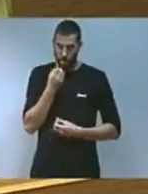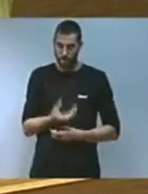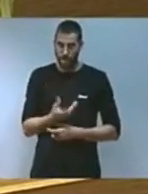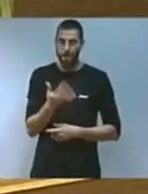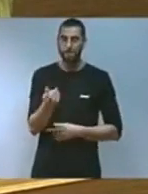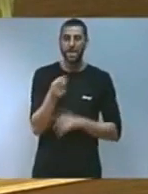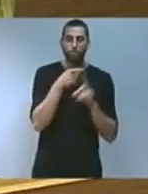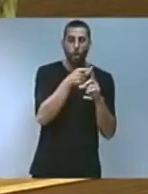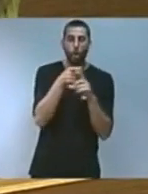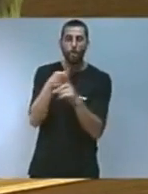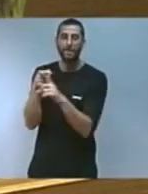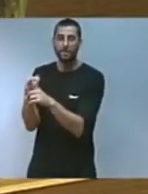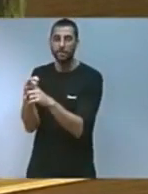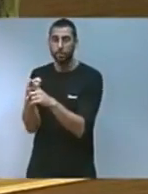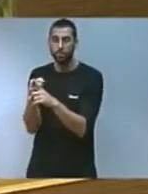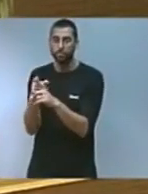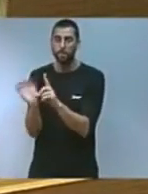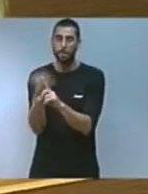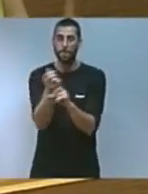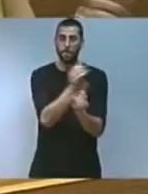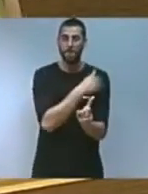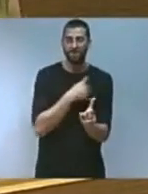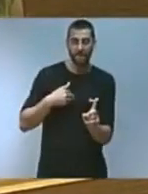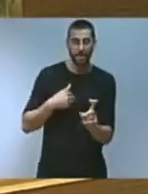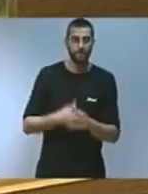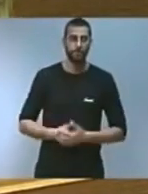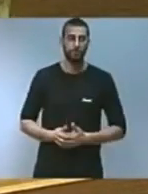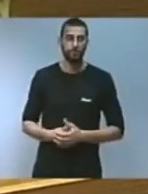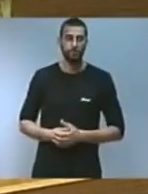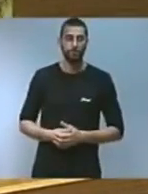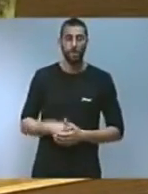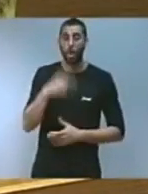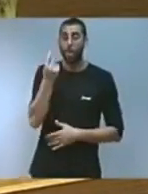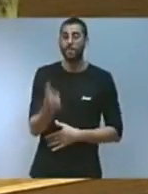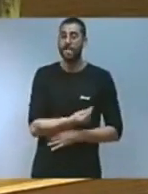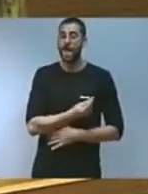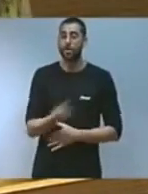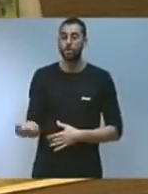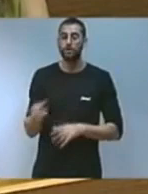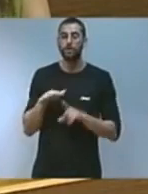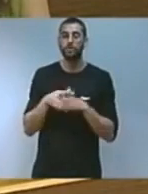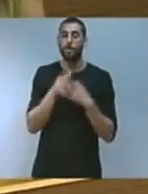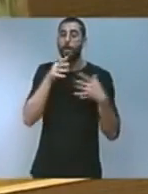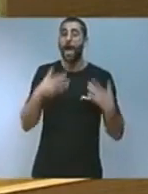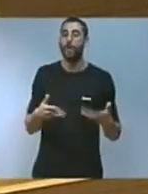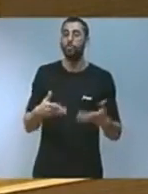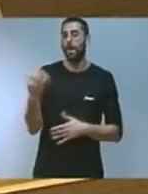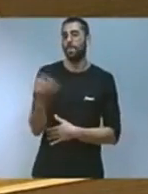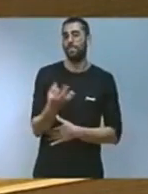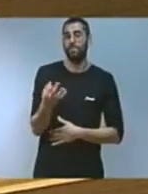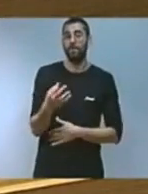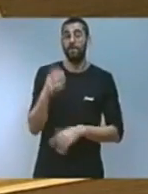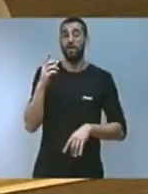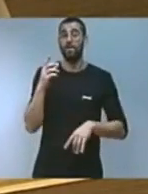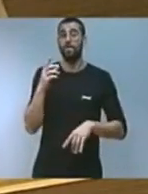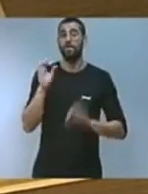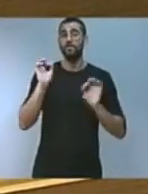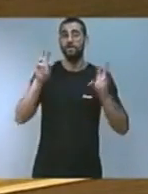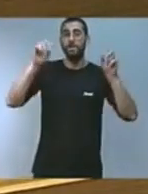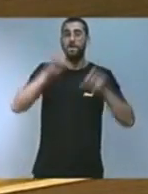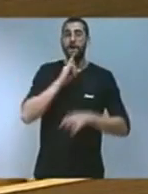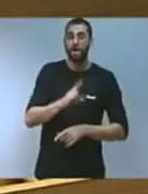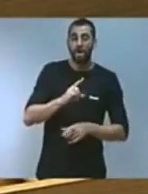pretenem aconseguir. Hem de tindre un diagnòstic de la situació actual, quan a ús de renovables i empremta de